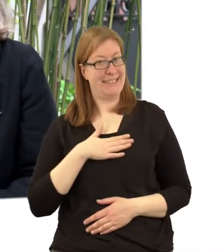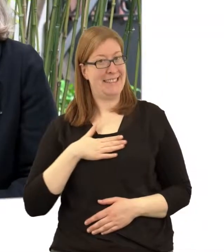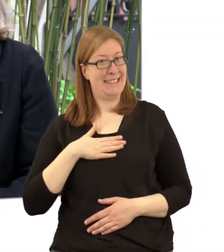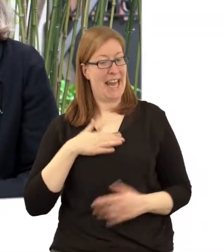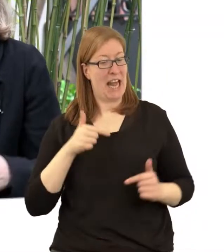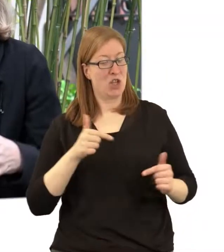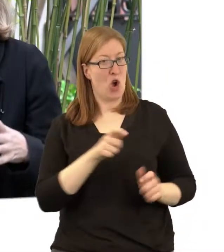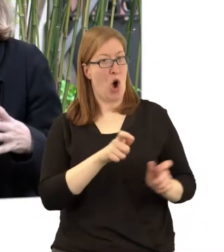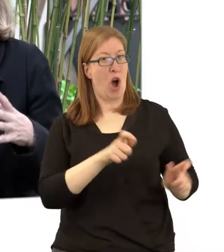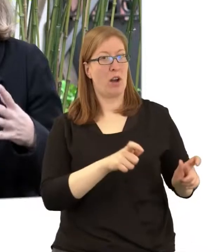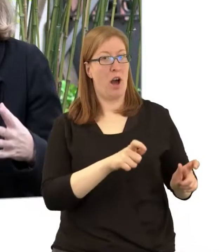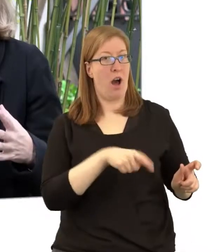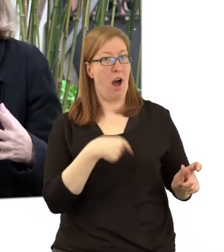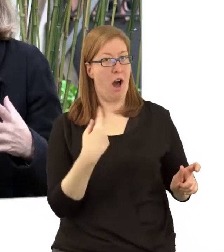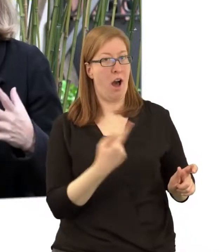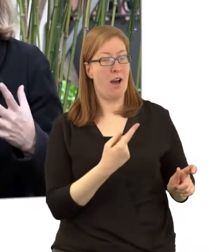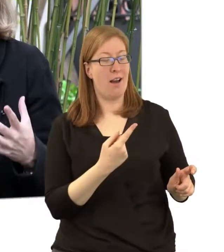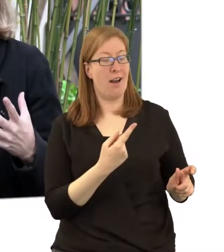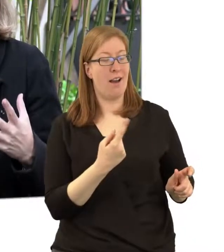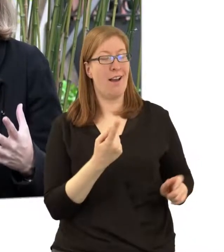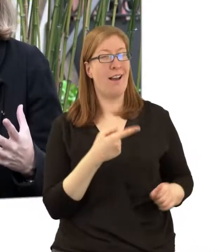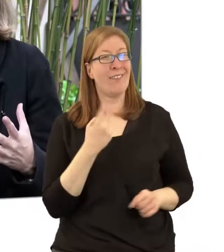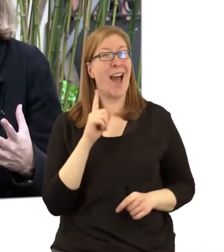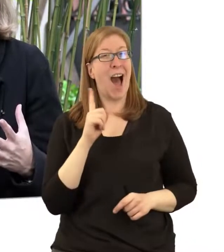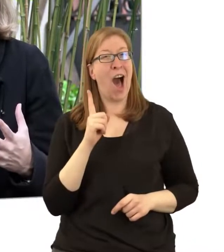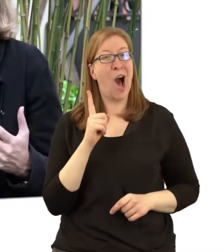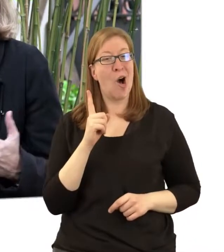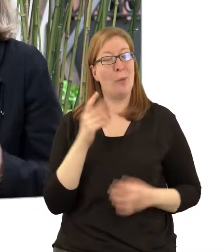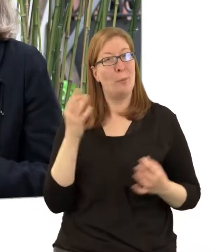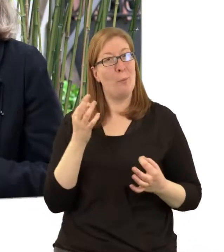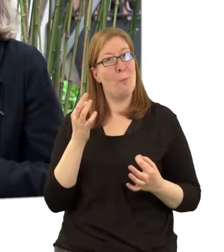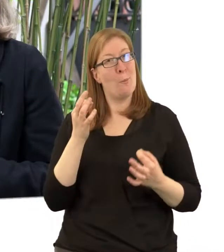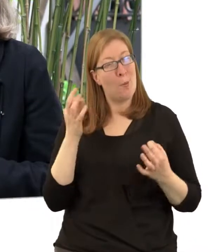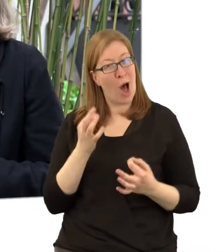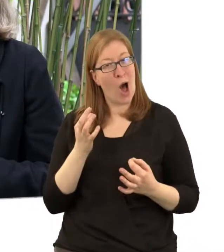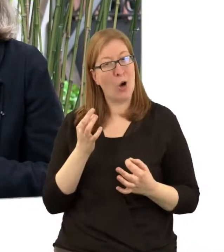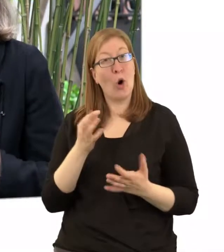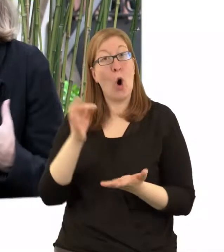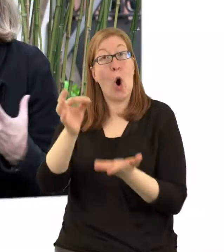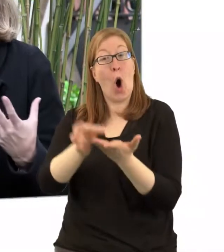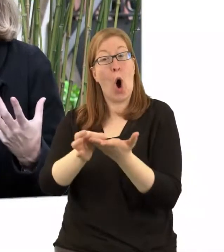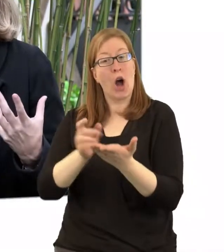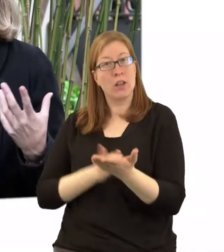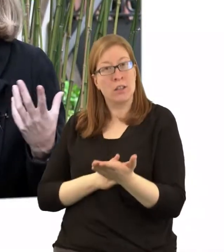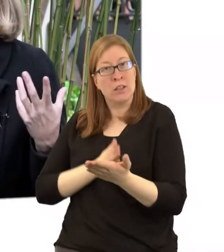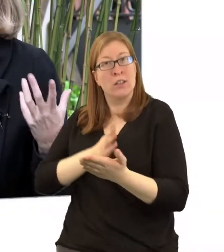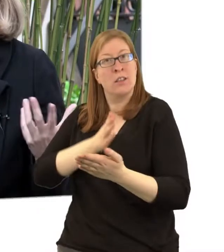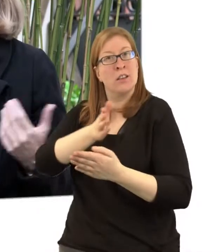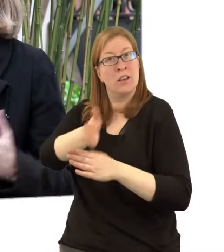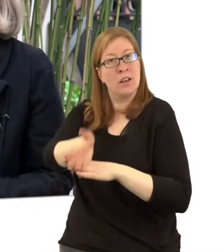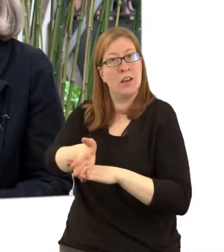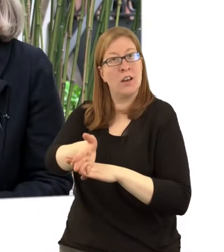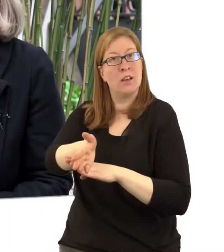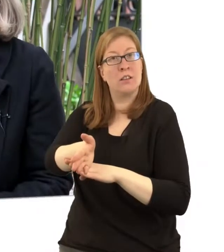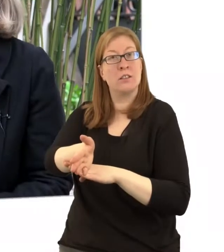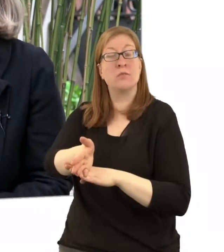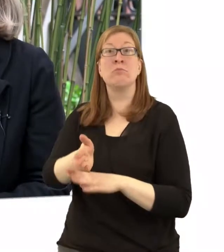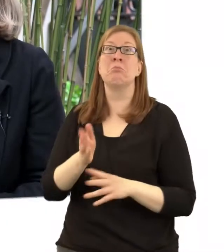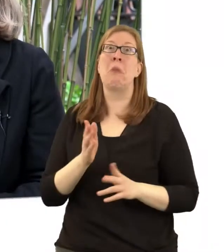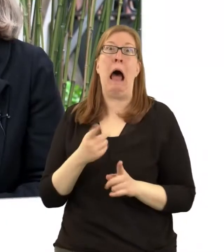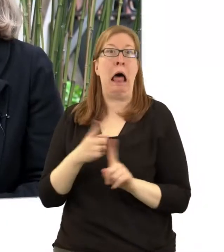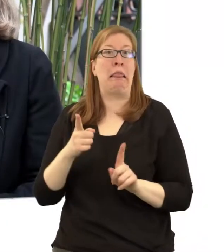auch an die Plätze gehen, wo sonst wenige Menschen